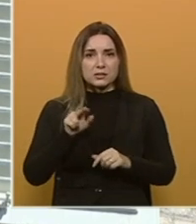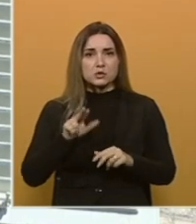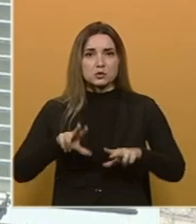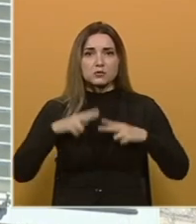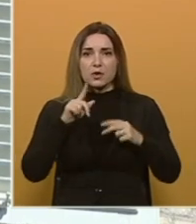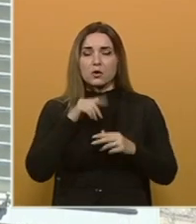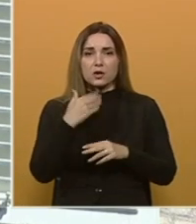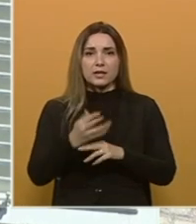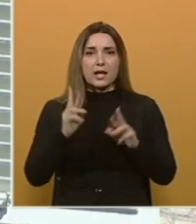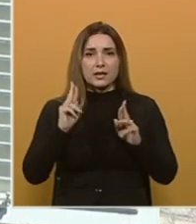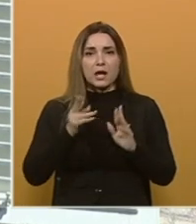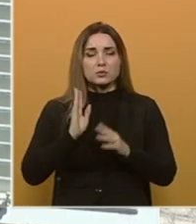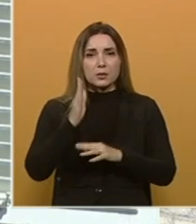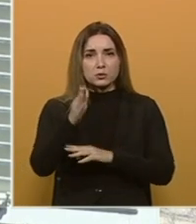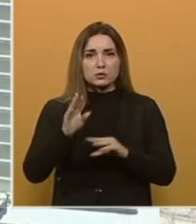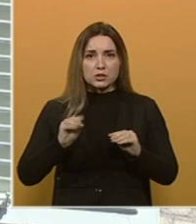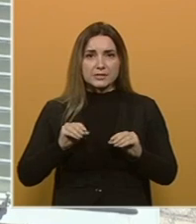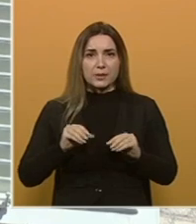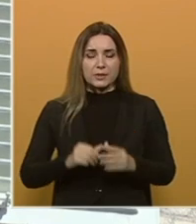nudi nadu za budućnost zemlje.